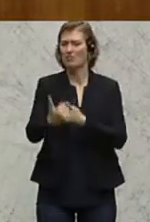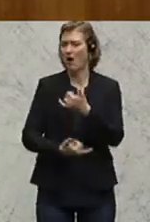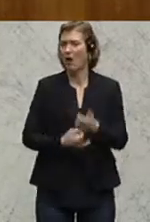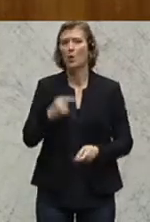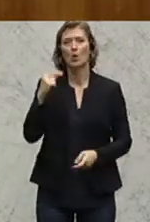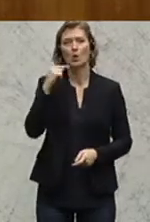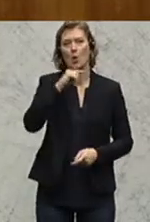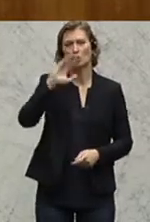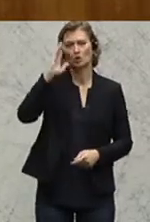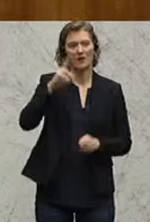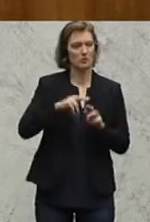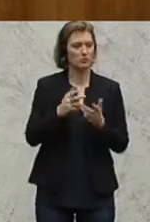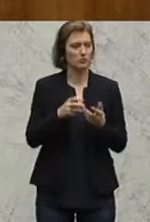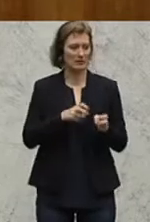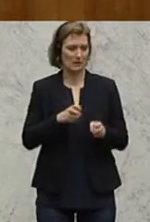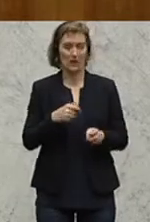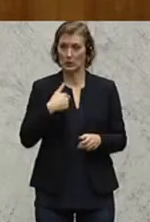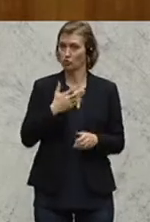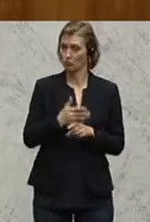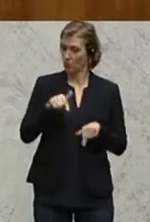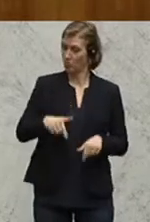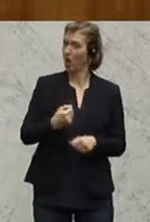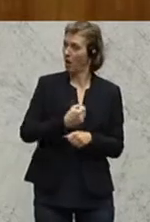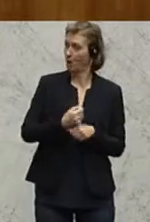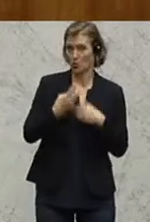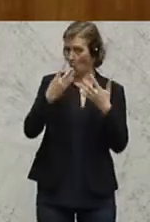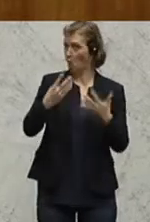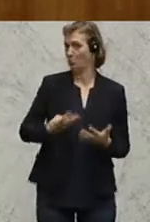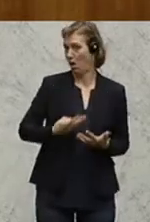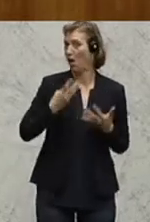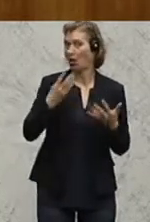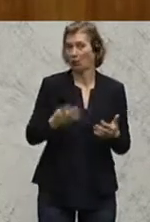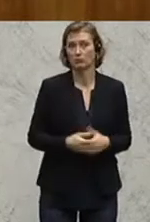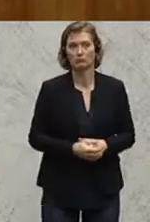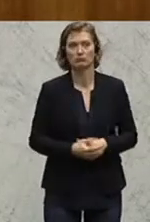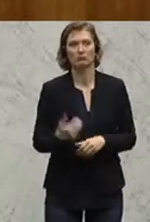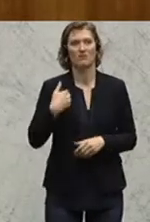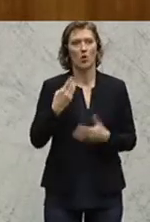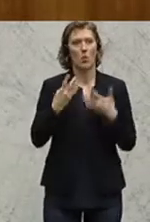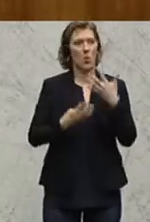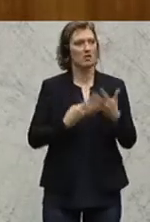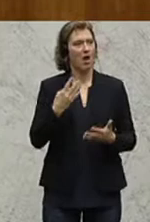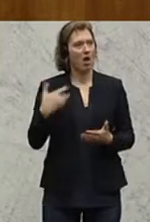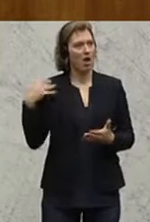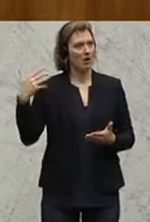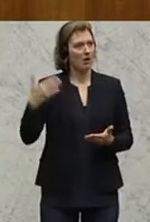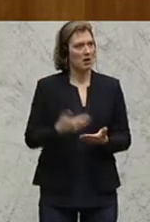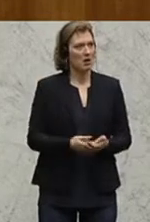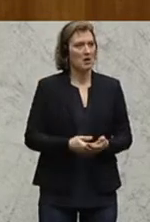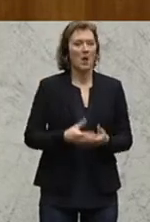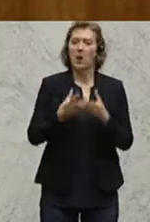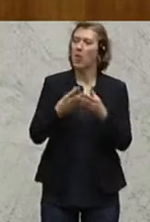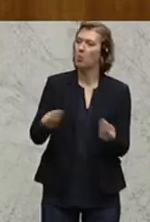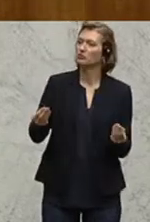-schwarze Bundesregierung. Genauso lange bin ich jetzt in diesem Hohen Haus. Und in diesen letzten neun Jahren haben Sie an